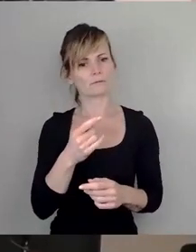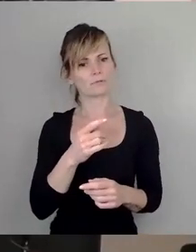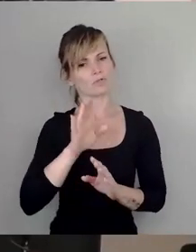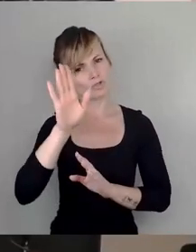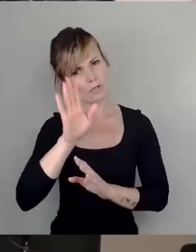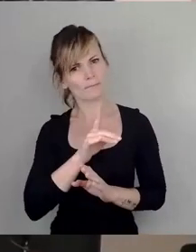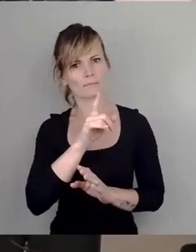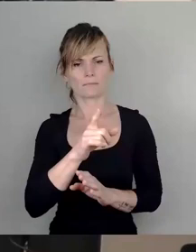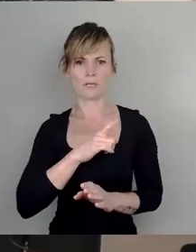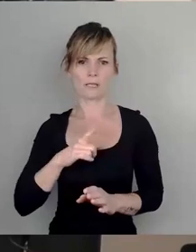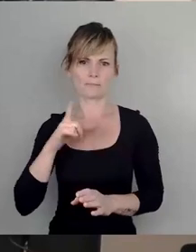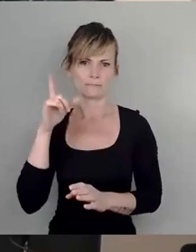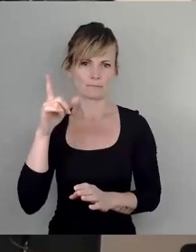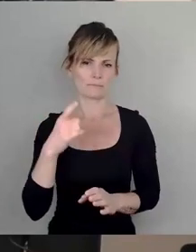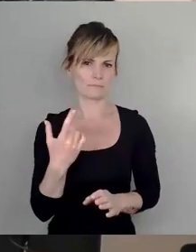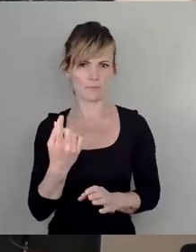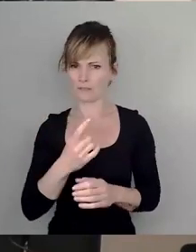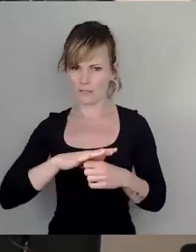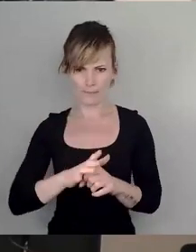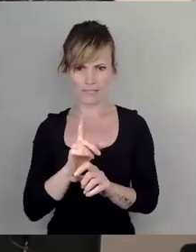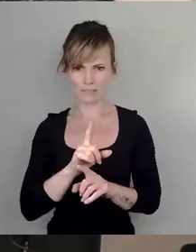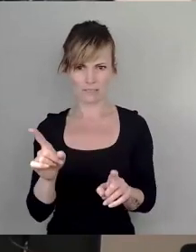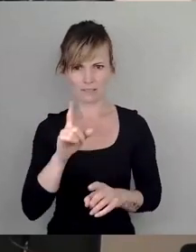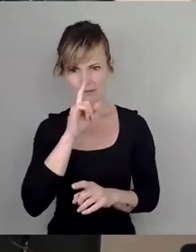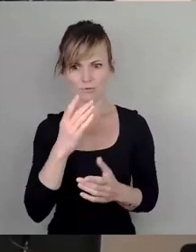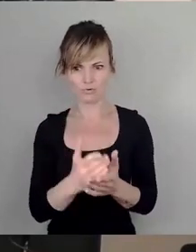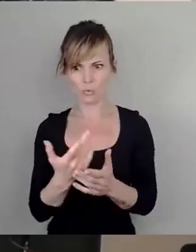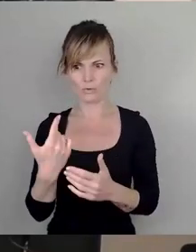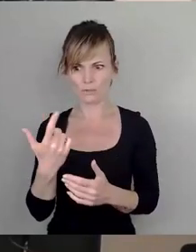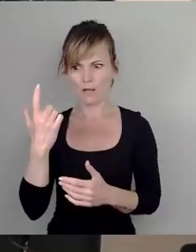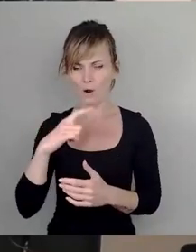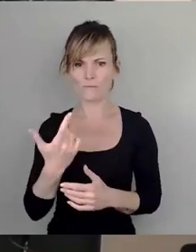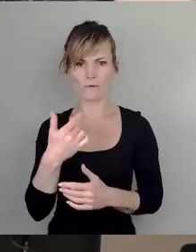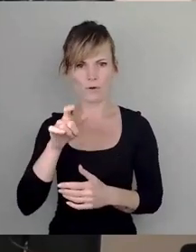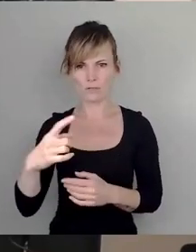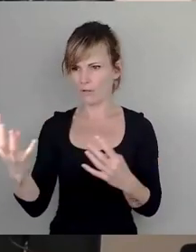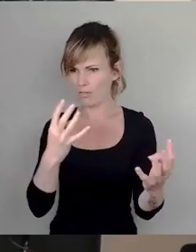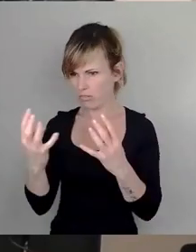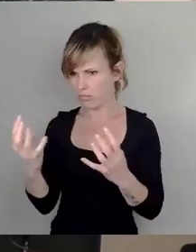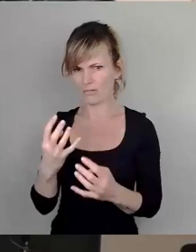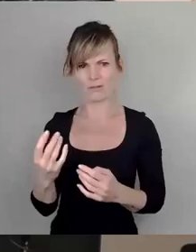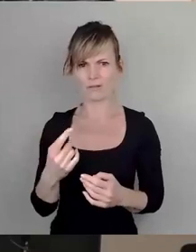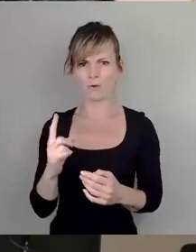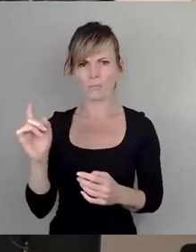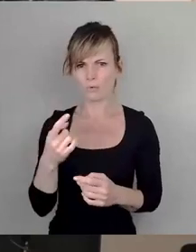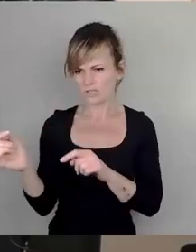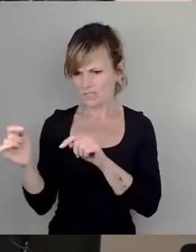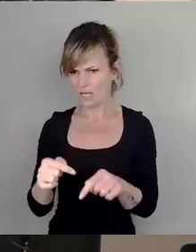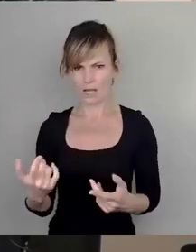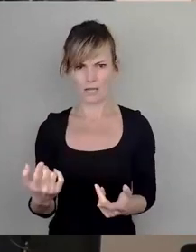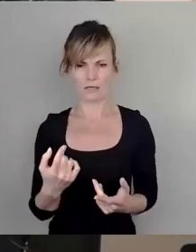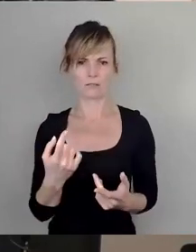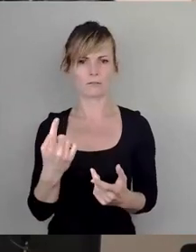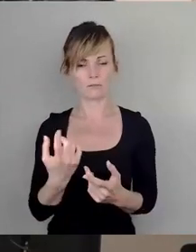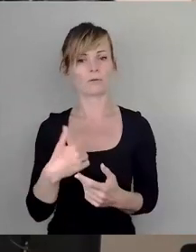handhaben. Dann sind wir auch nicht erpressbar, wenn uns schon Leute überholfen werden, die hier nicht hergehören. Das ist ganz einfach. Und die Anmietung von Wohnungen,